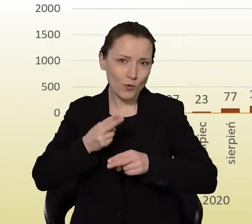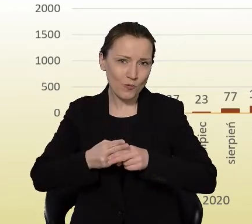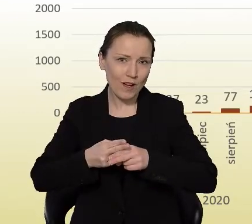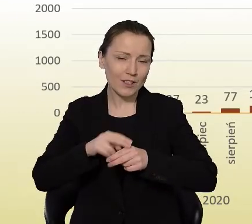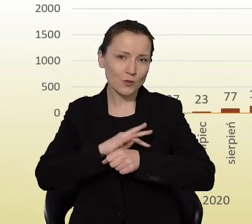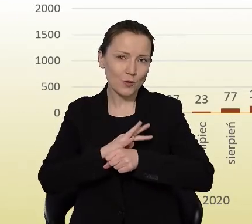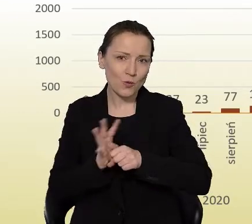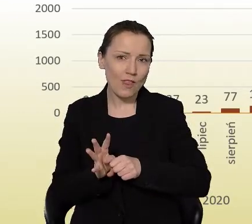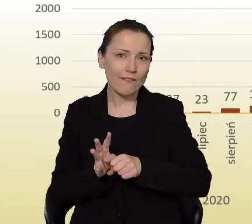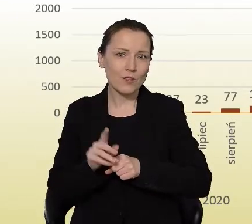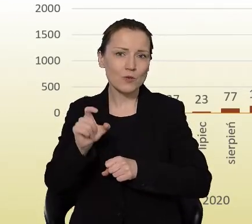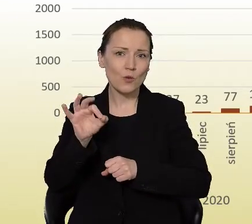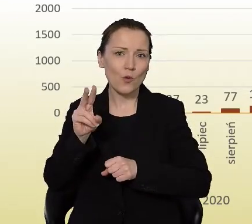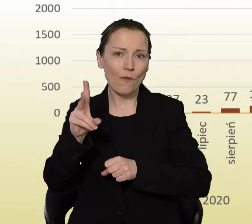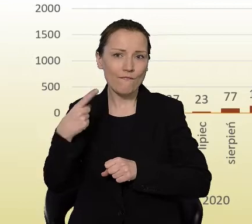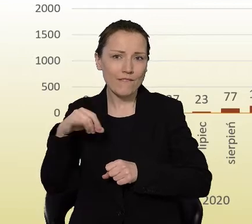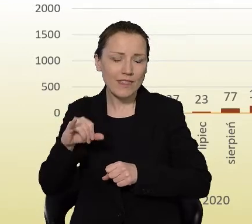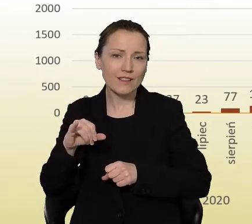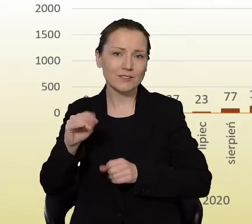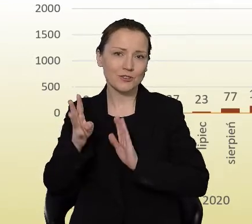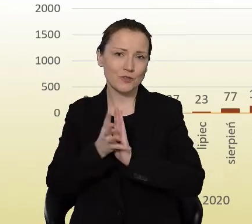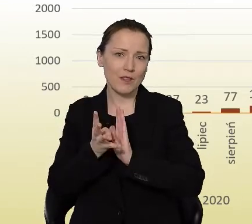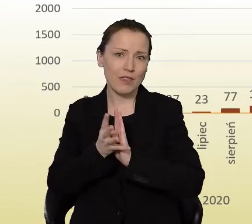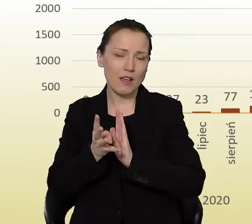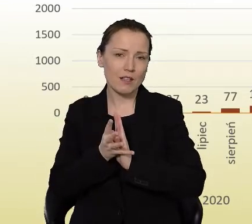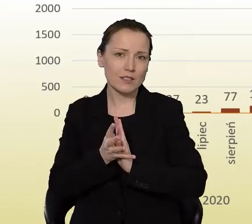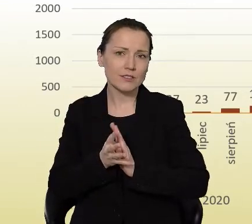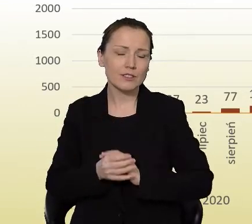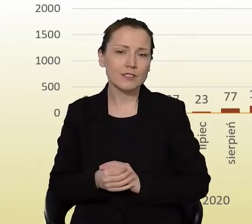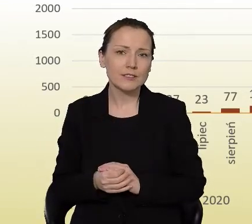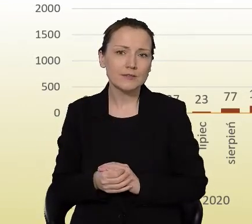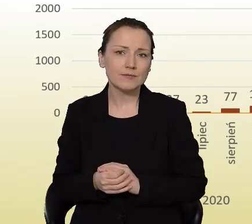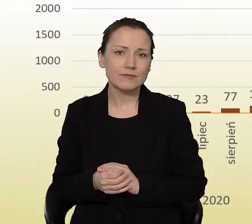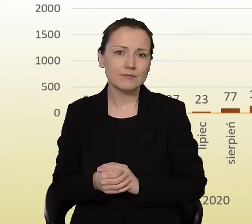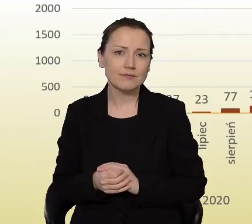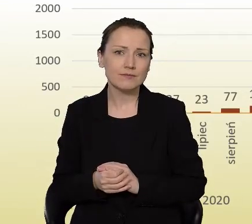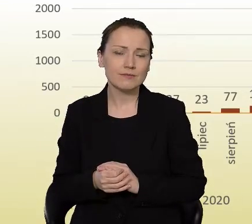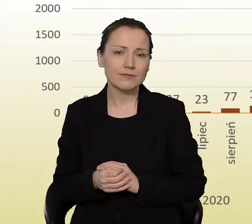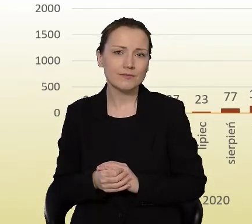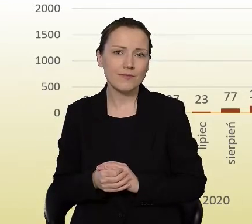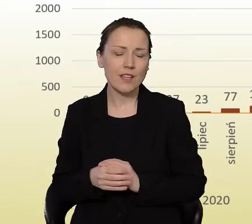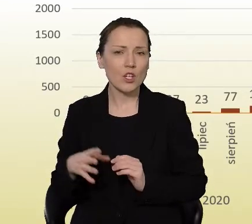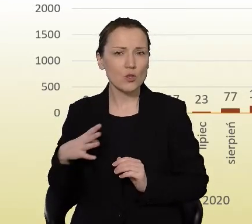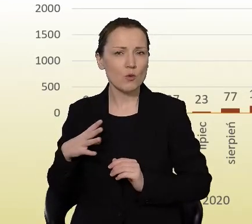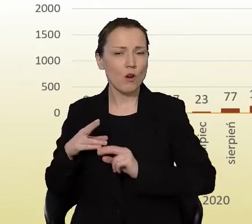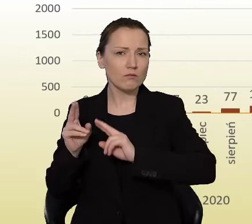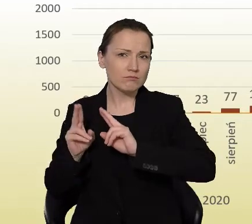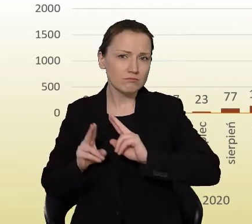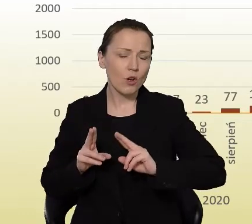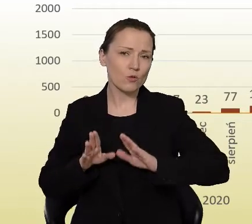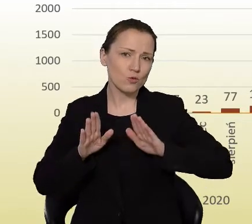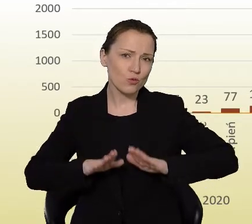Natomiast nie zawsze te zachorowania na COVID-19 dawały szansę na powrót, czy